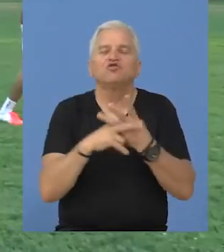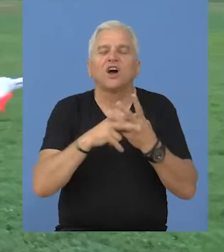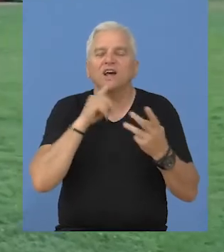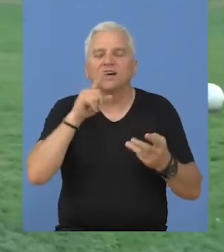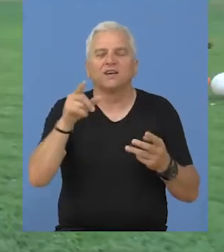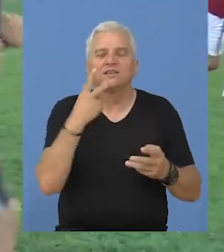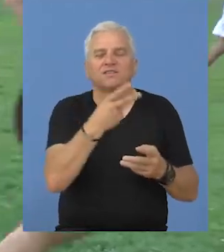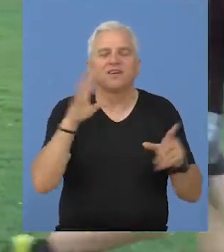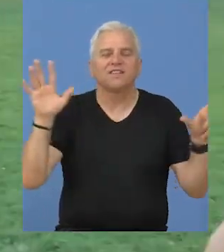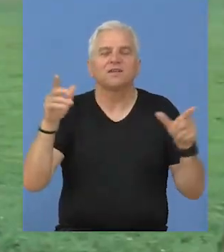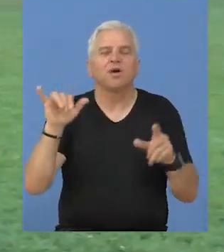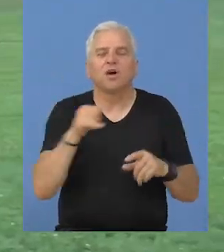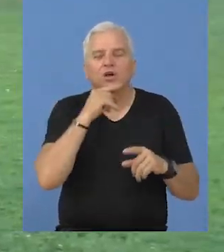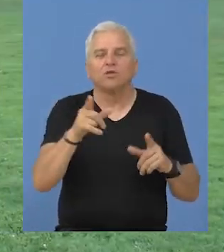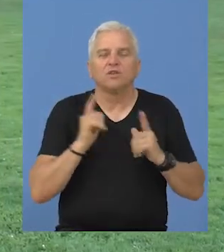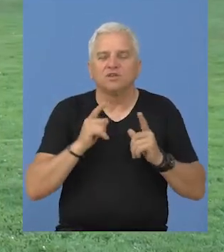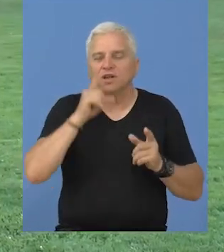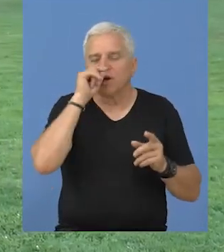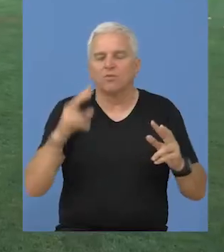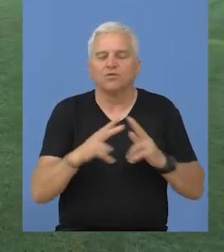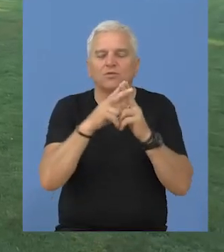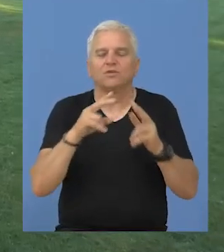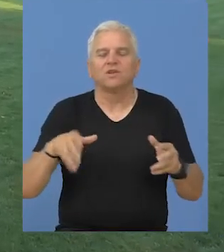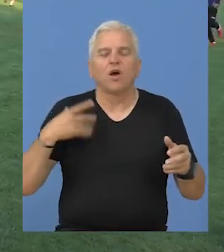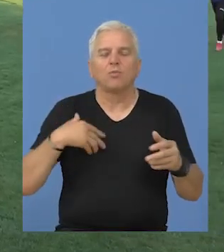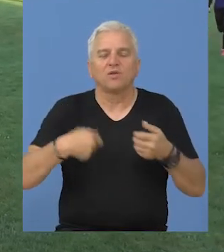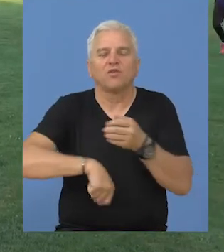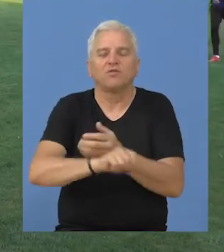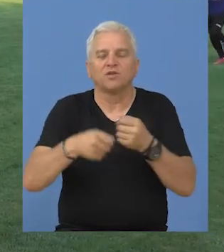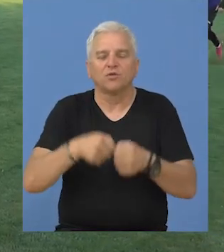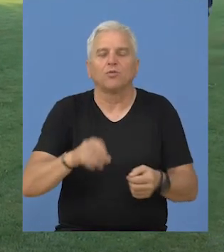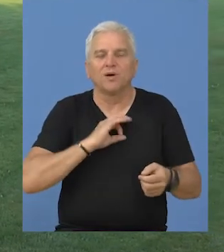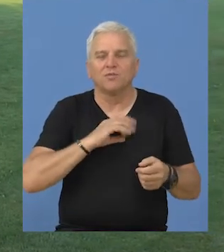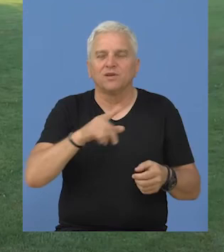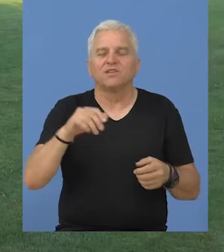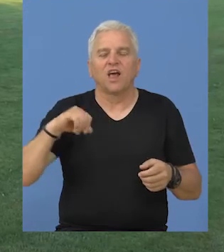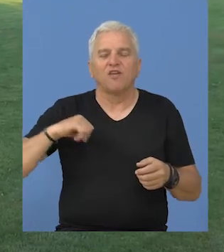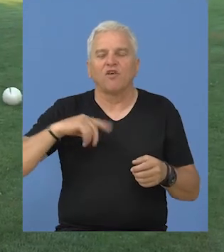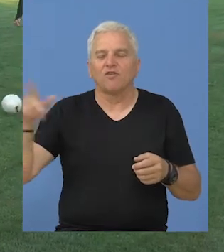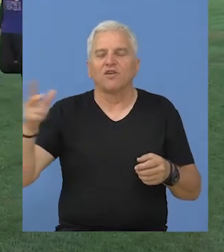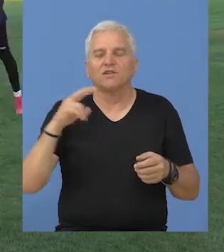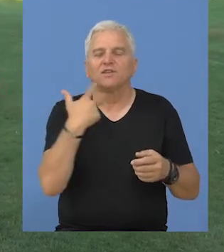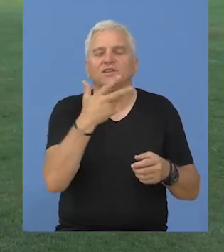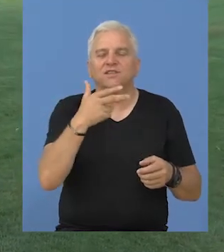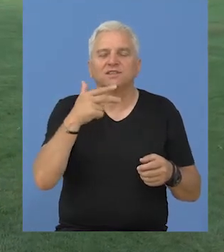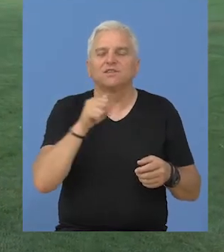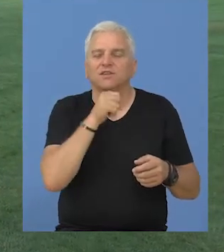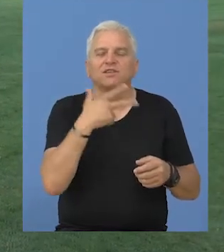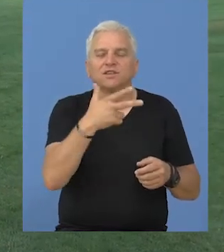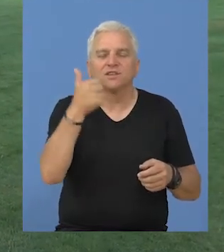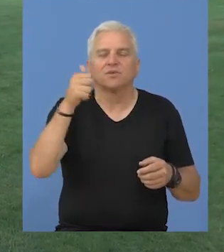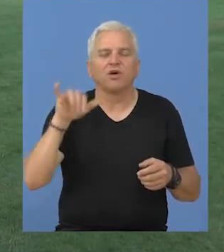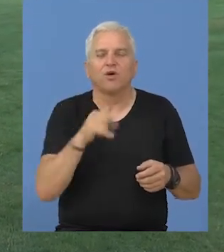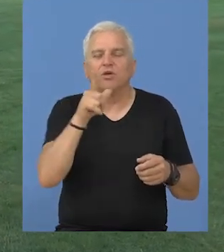putuju u Kovilj na meč sa Šajkašem. 27. jula očekuje se opštinski derbi između Omladinskog futbolskog kluba Bečej i